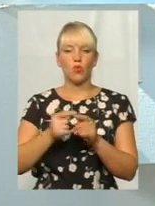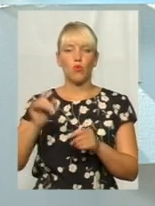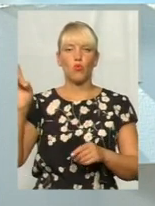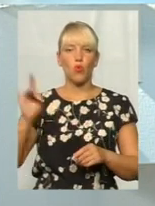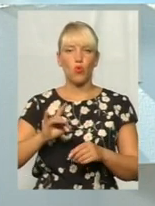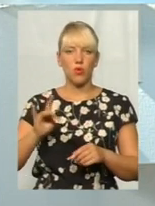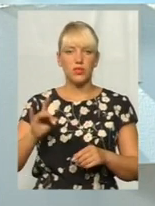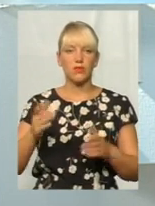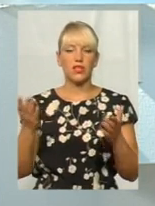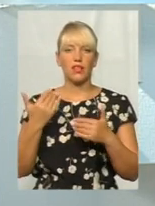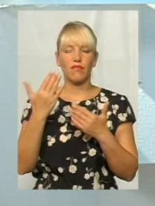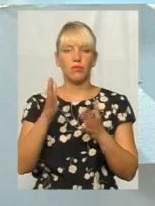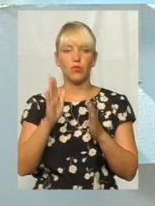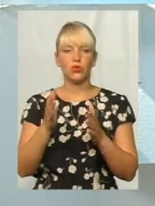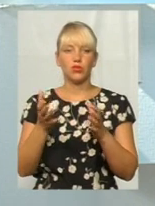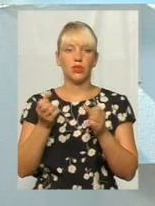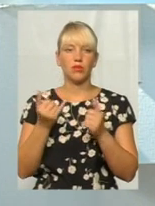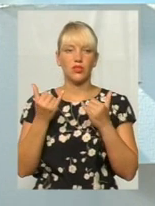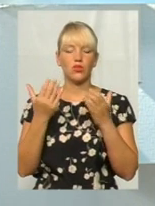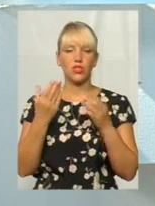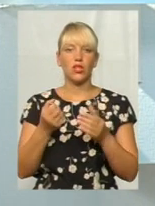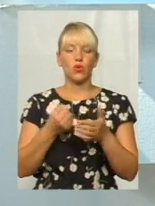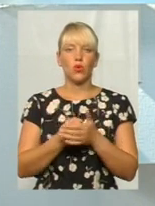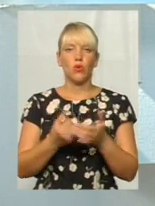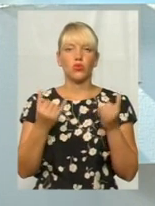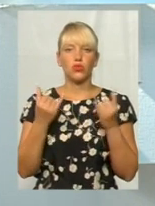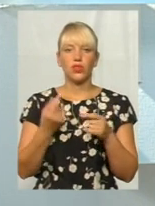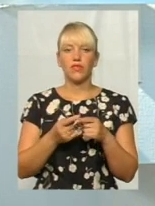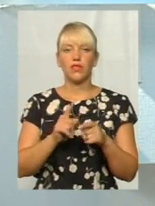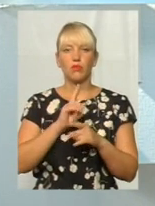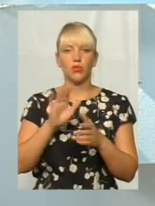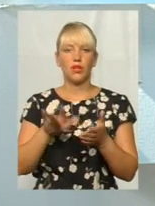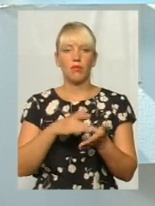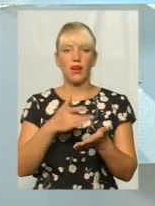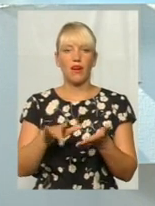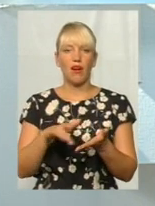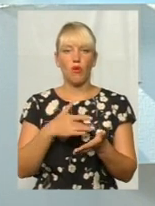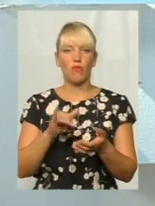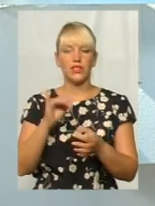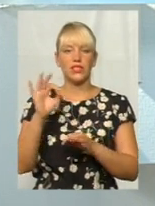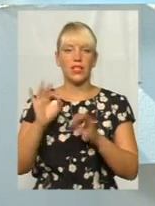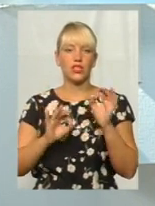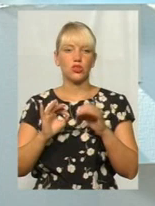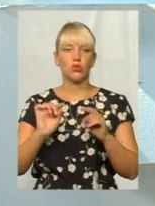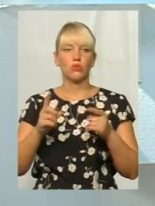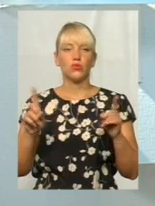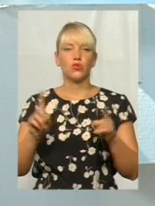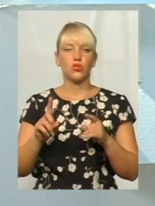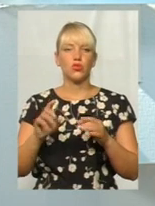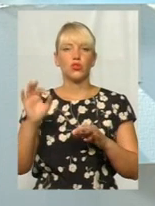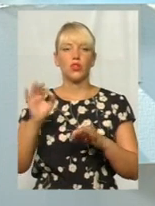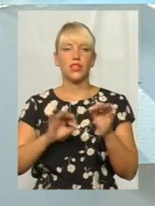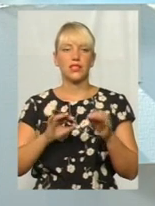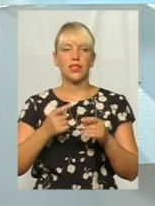отримуєте на сьогоднішній день до осучаснення. І він не буде перераховуватися і індексуватися. Тому що індексація